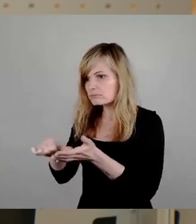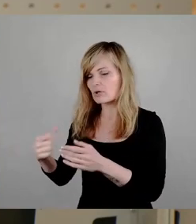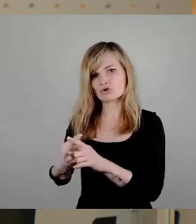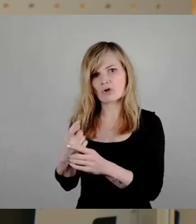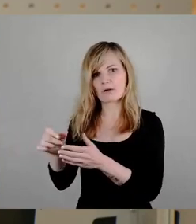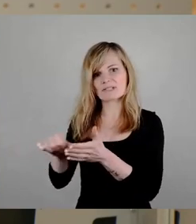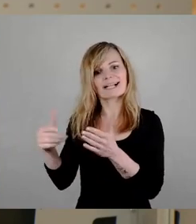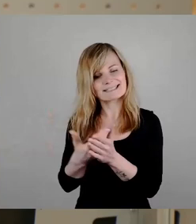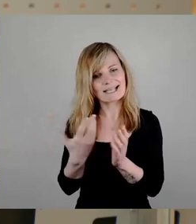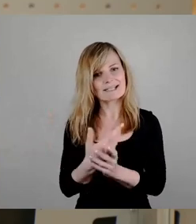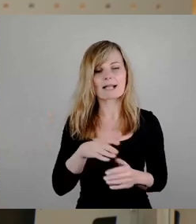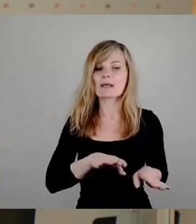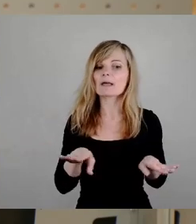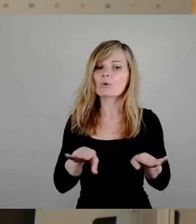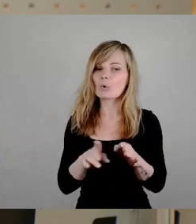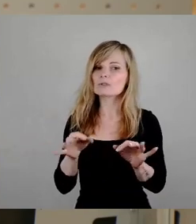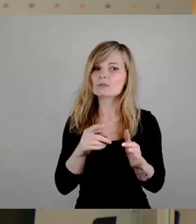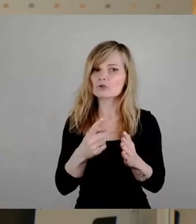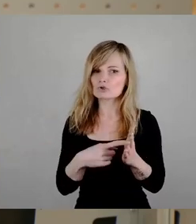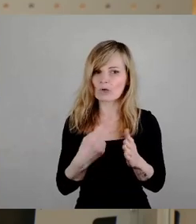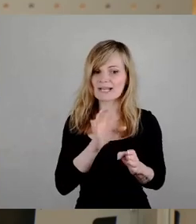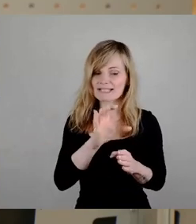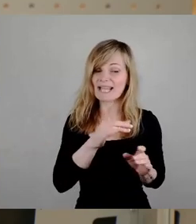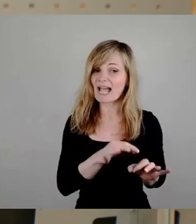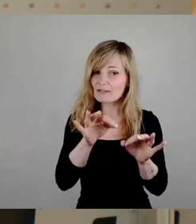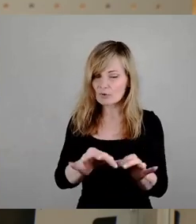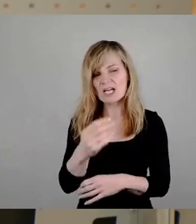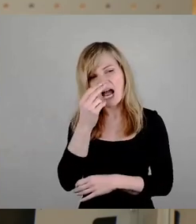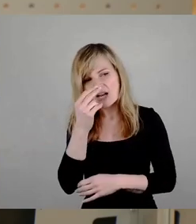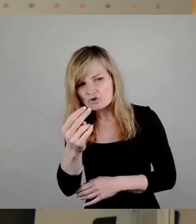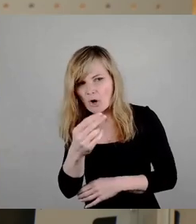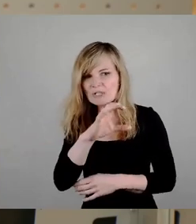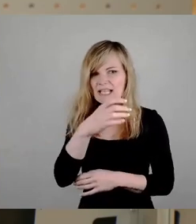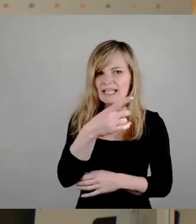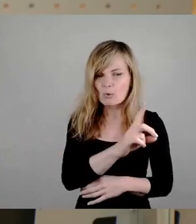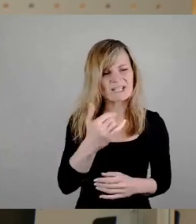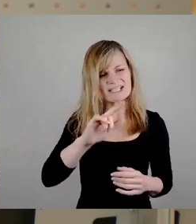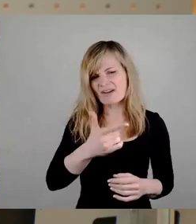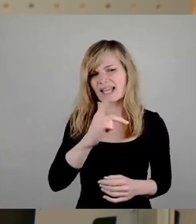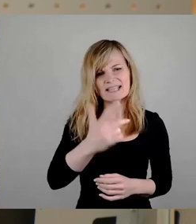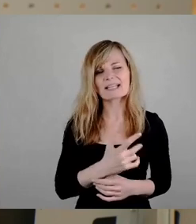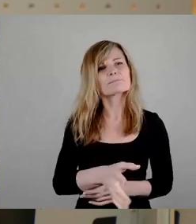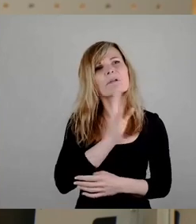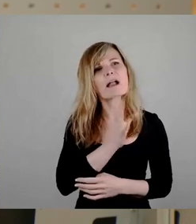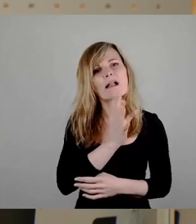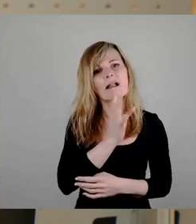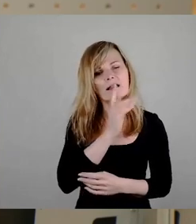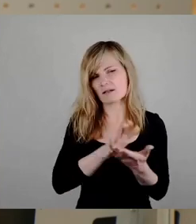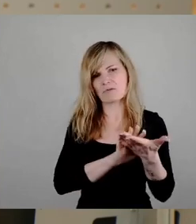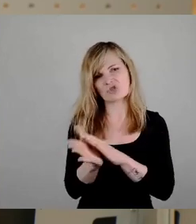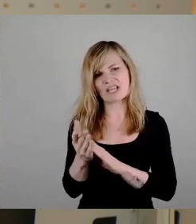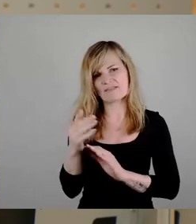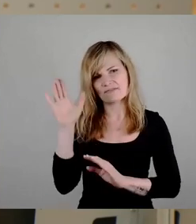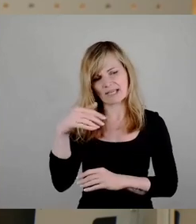Grundsteuer C einführen. Zugucken, wie die CDU sich jetzt in ihrem zweiten und dritten Redebeitrag versucht, um Kopf und Kragen zu reden. Meine